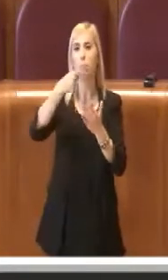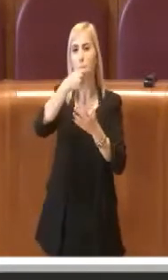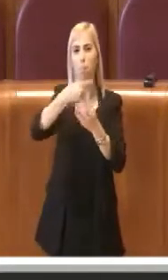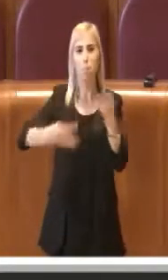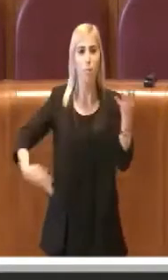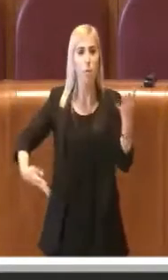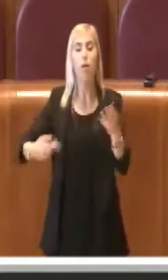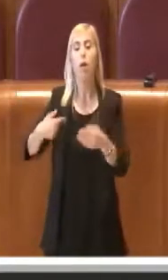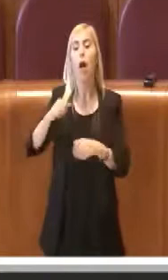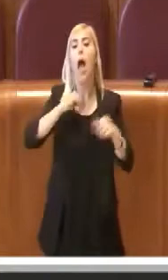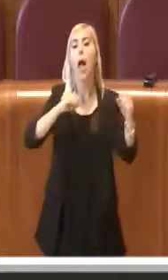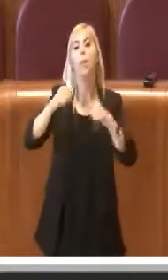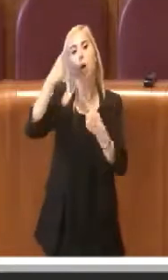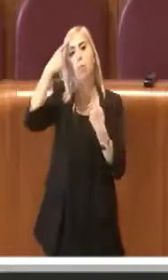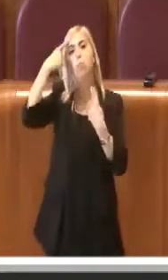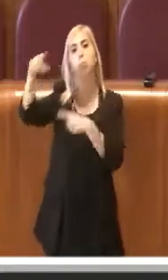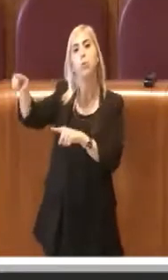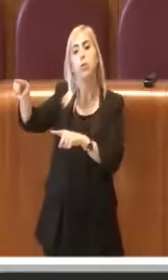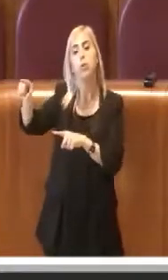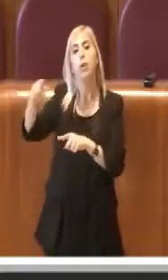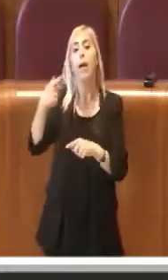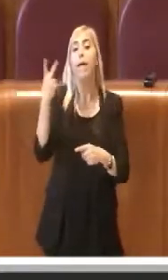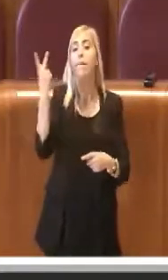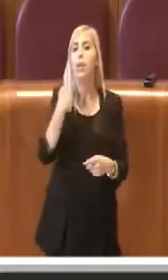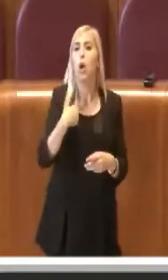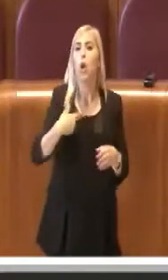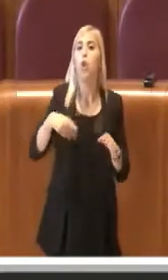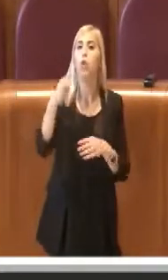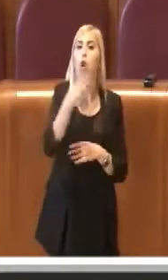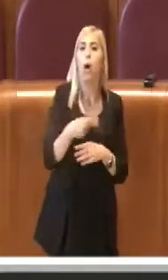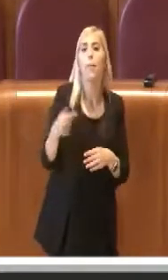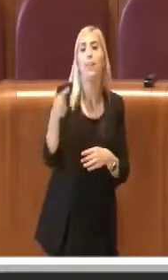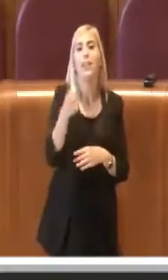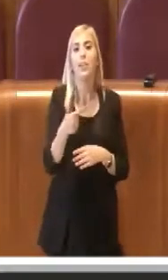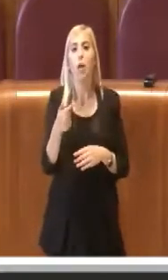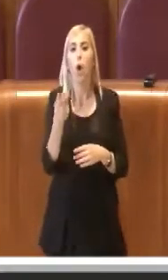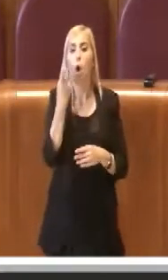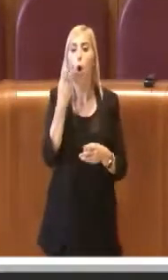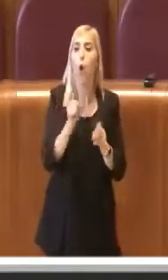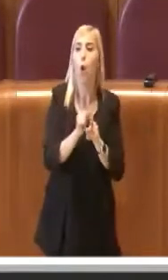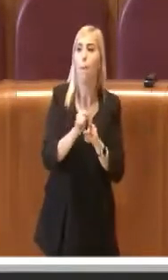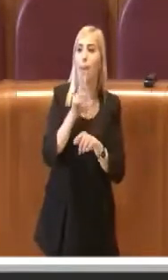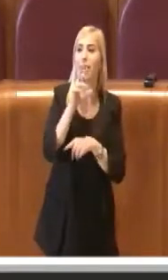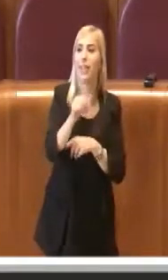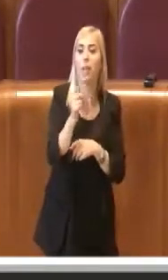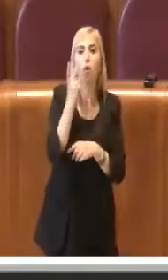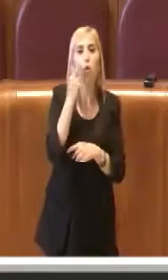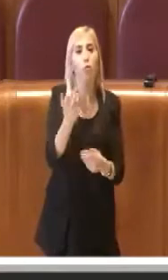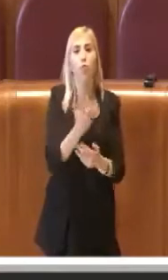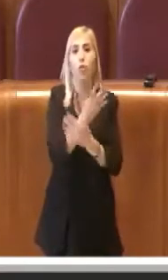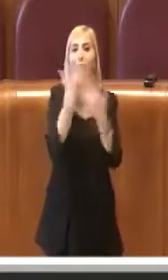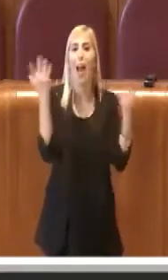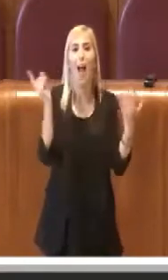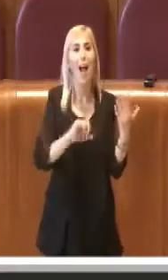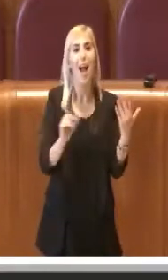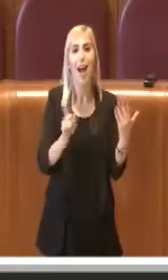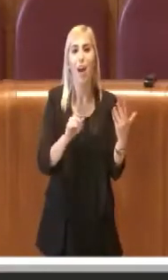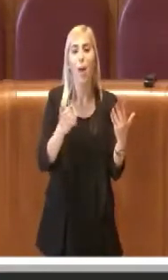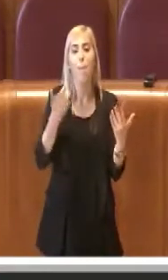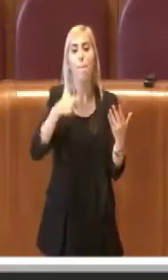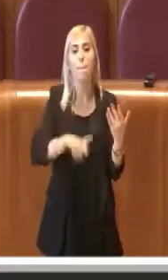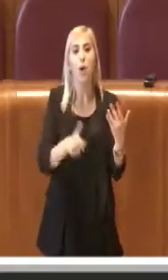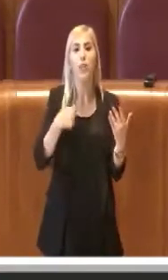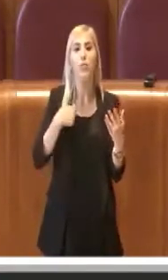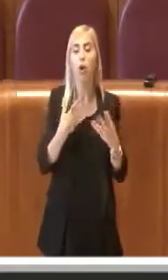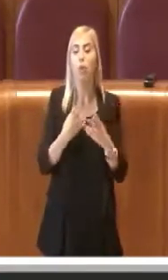viene chiamata norma transitoria, io vedo un qualcosa che non è né carne né pesce, ripeto, non risolve né nel futuro